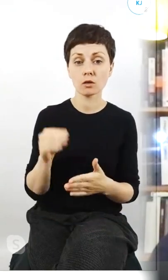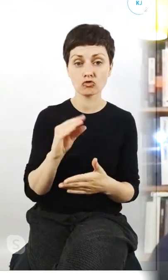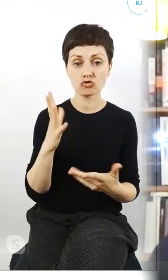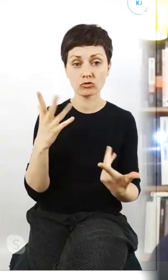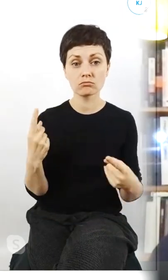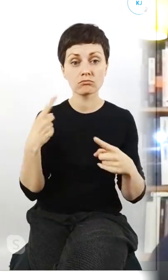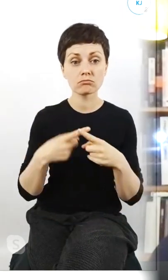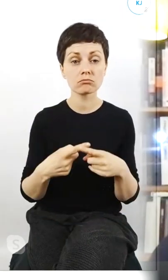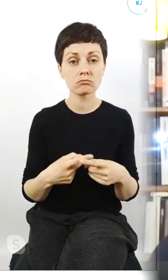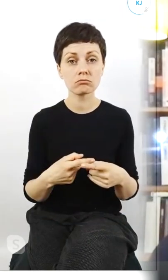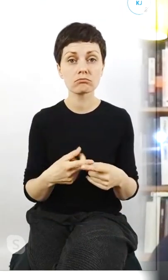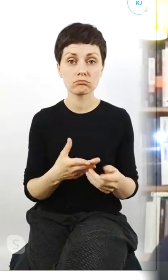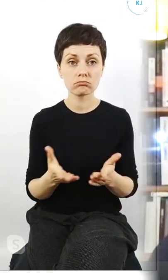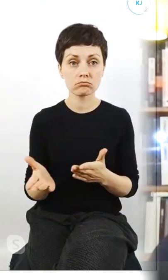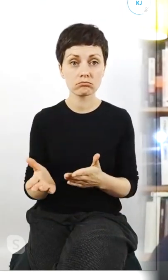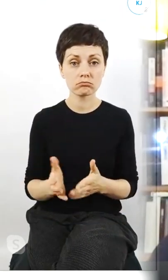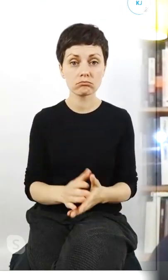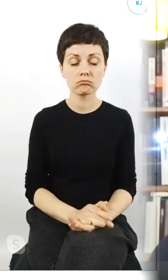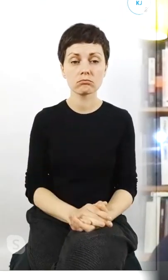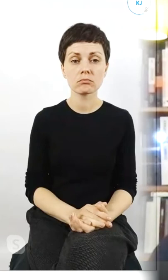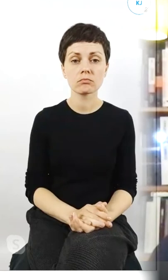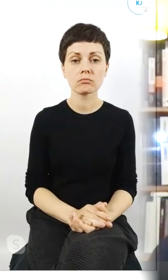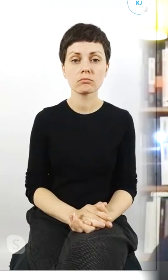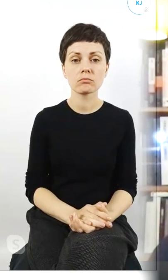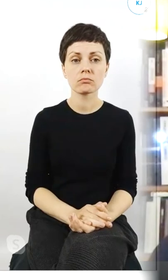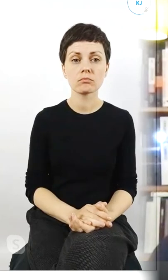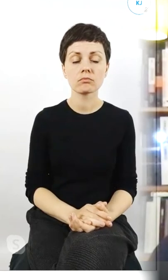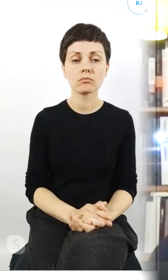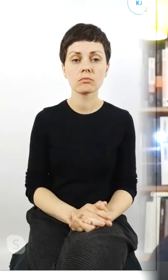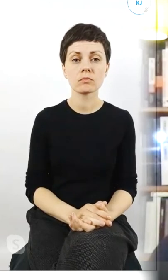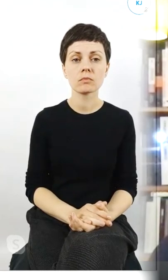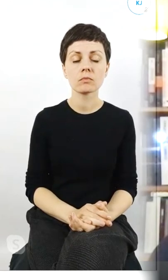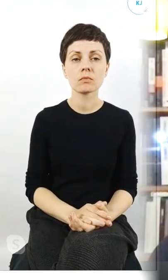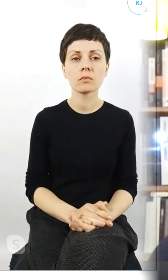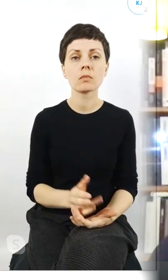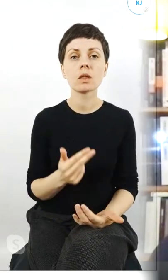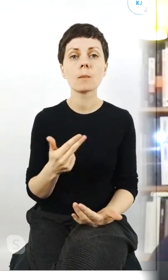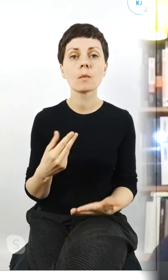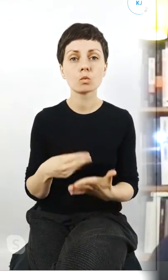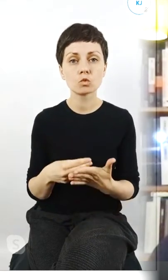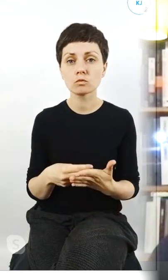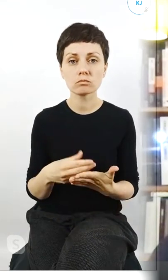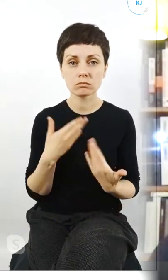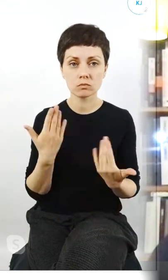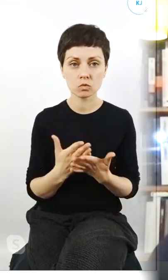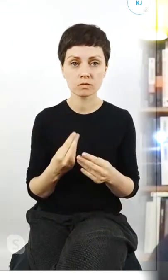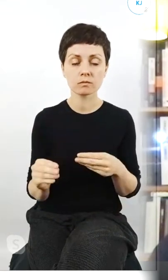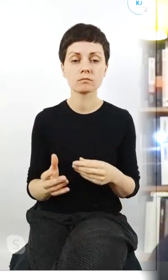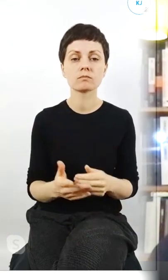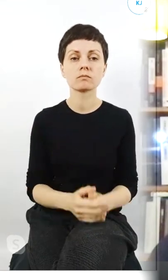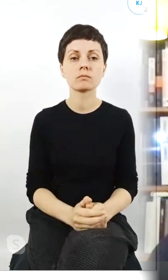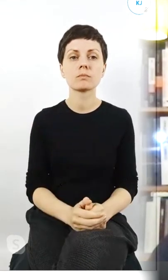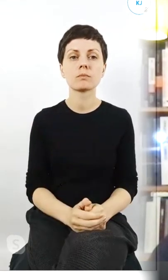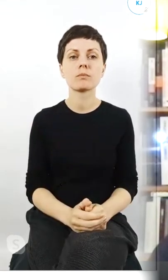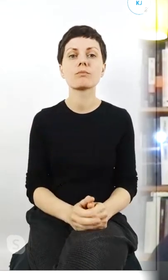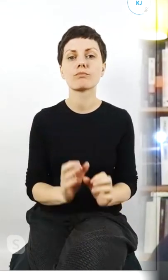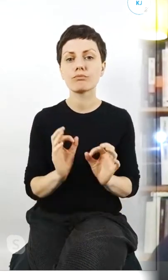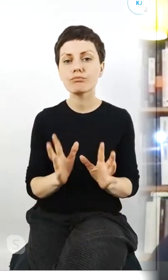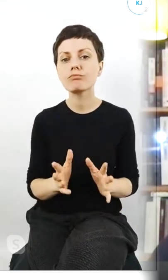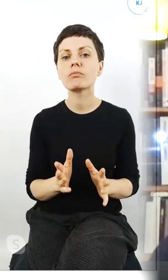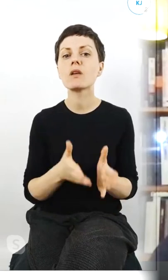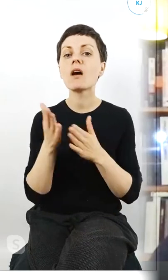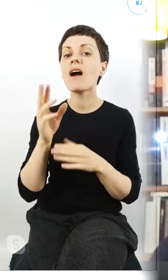to wszyscy się wypowiedzieli jeśli chodzi o stolice a budżet to nie ma tak ok Waldek